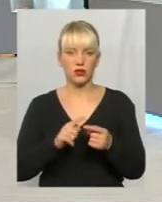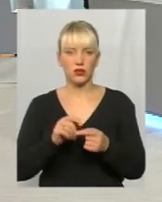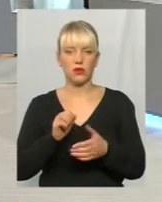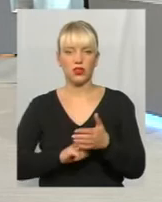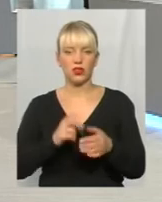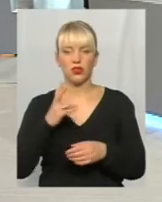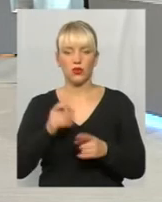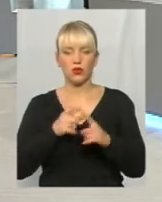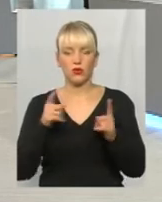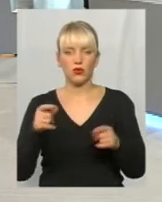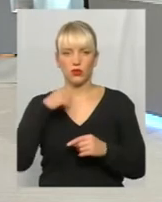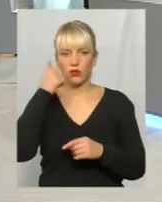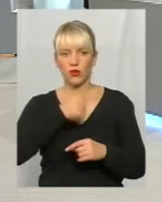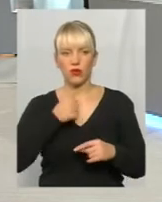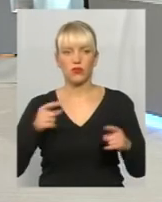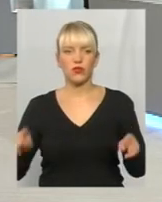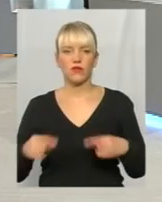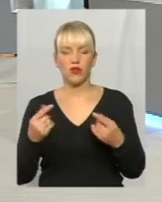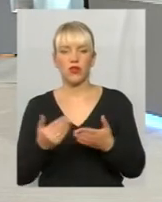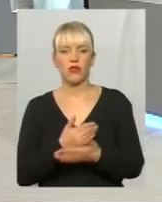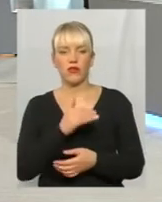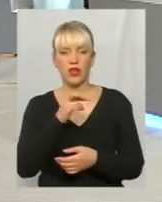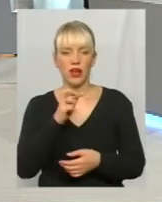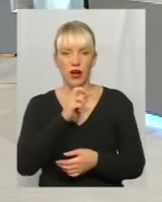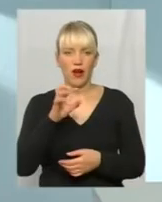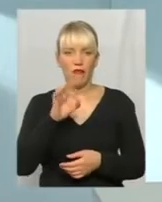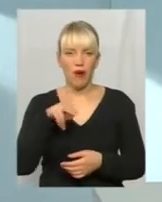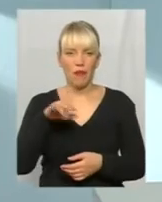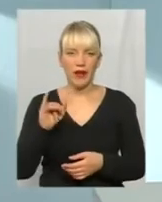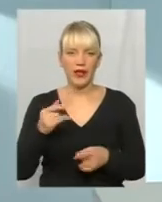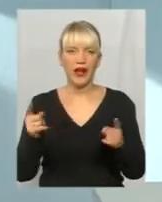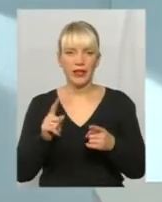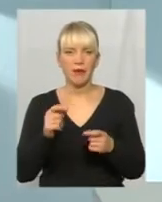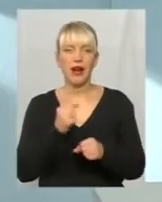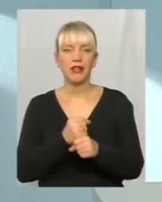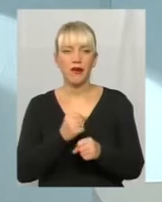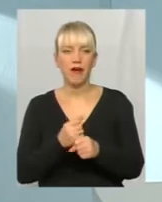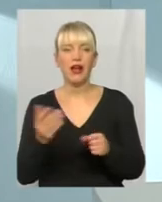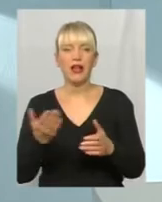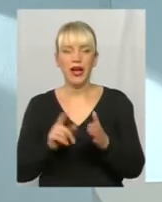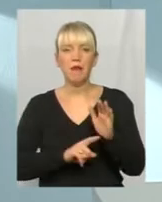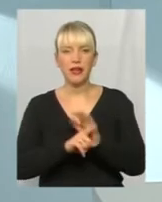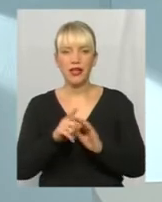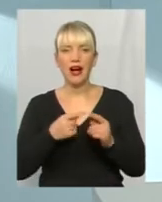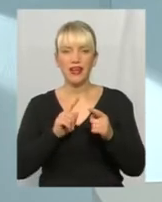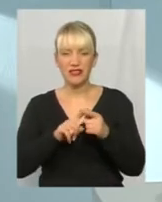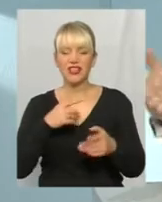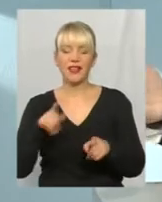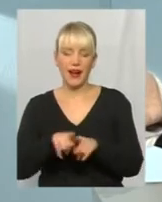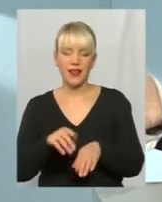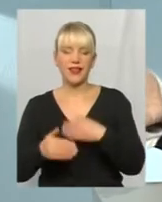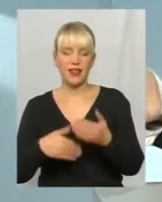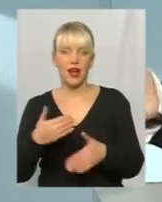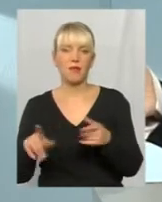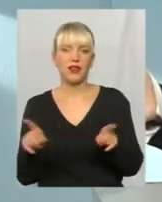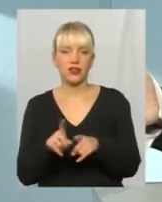року створювались нові ФОПи, які працювали, розпочинали свою діяльність. Така динаміка, що в